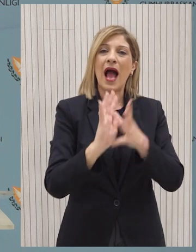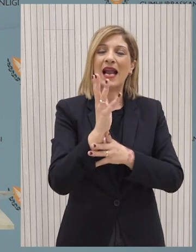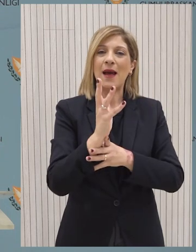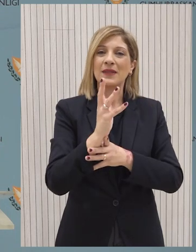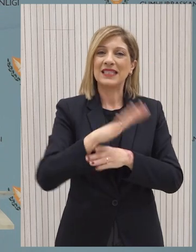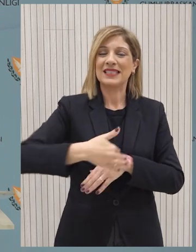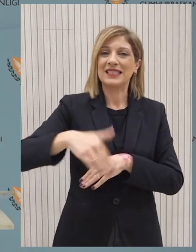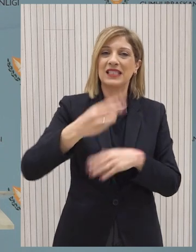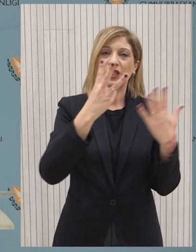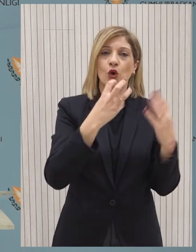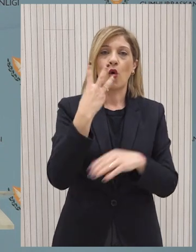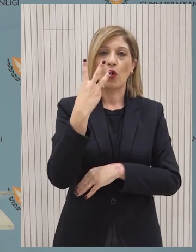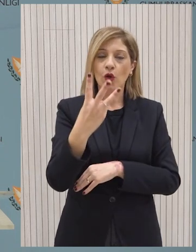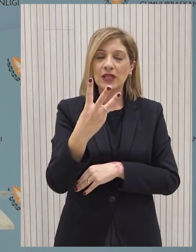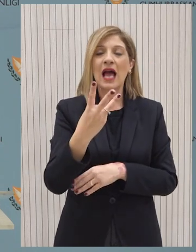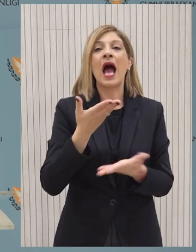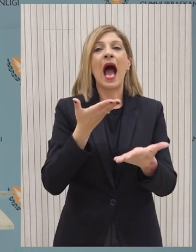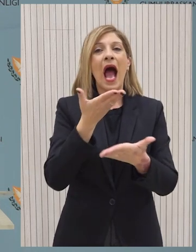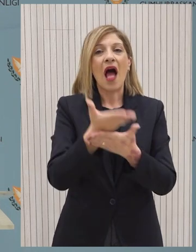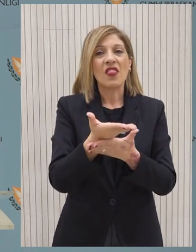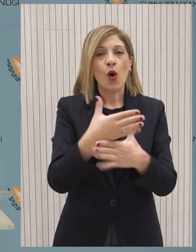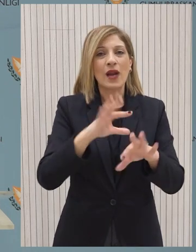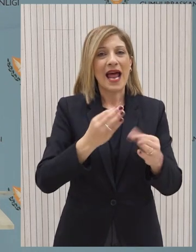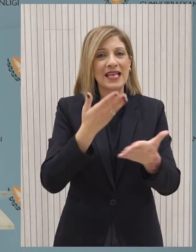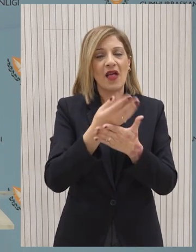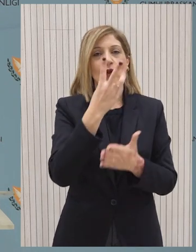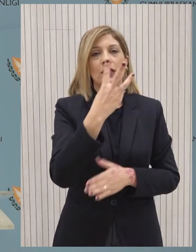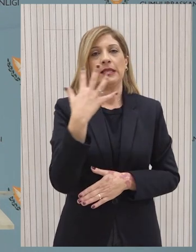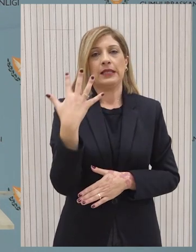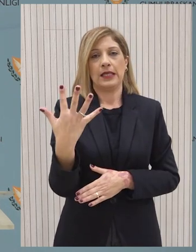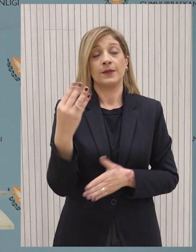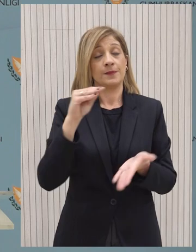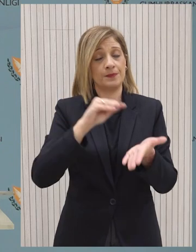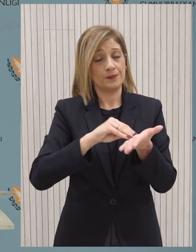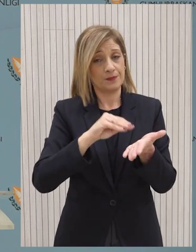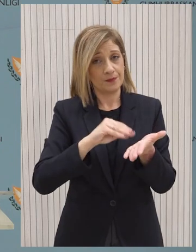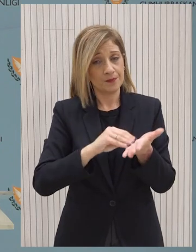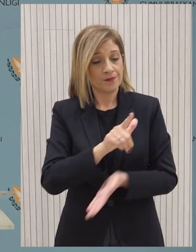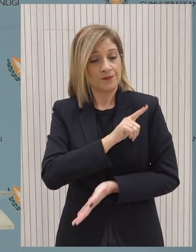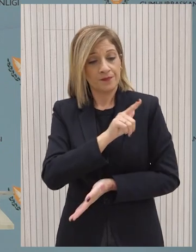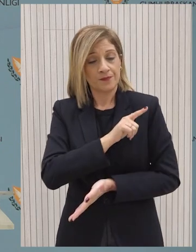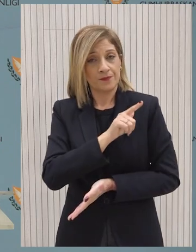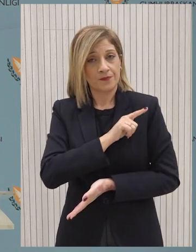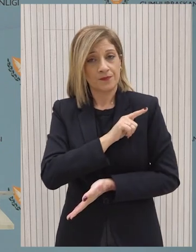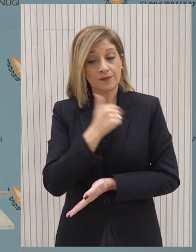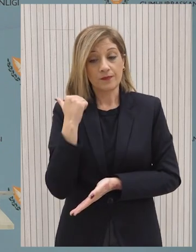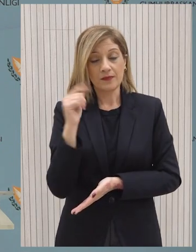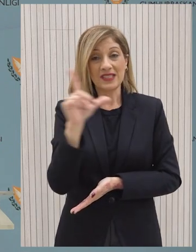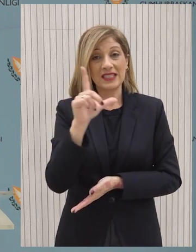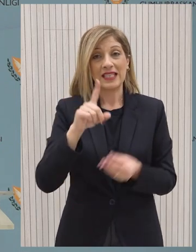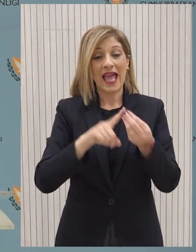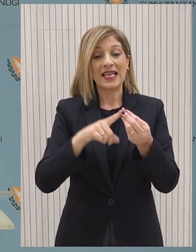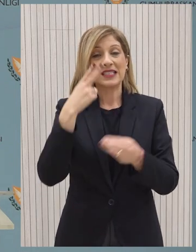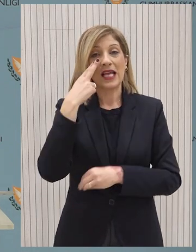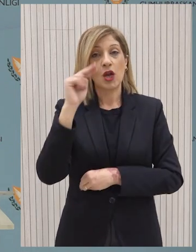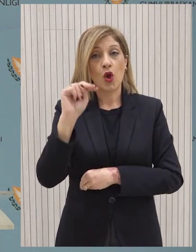Γης 83 και για την Αρχή Αδιών 35. Παράλληλα, υπενθυμίζουμε ότι βρίσκεται σε εξέλιξη από την Δευτέρα 6 Νοεμβρίου